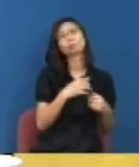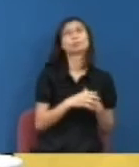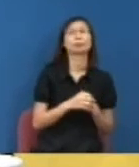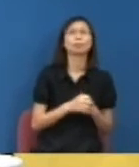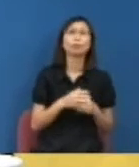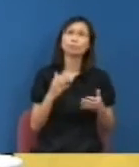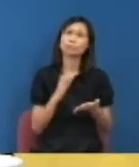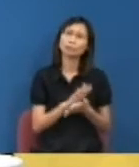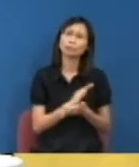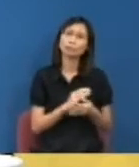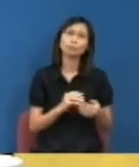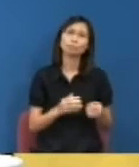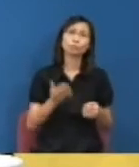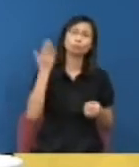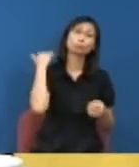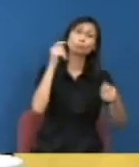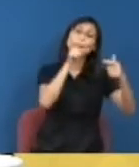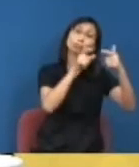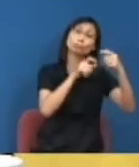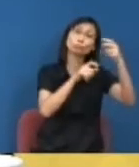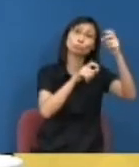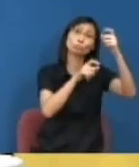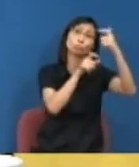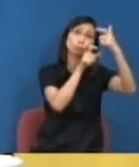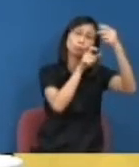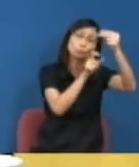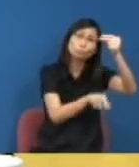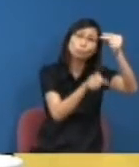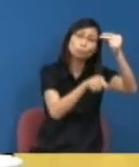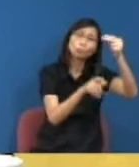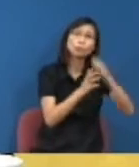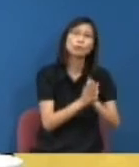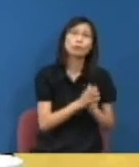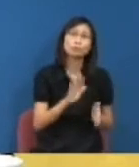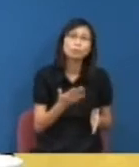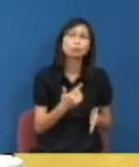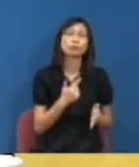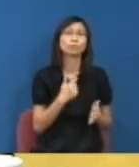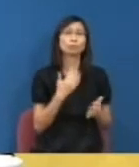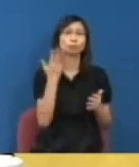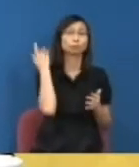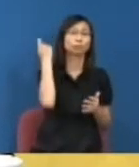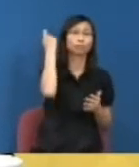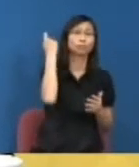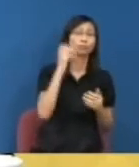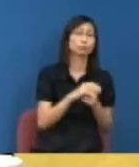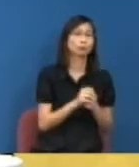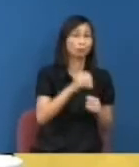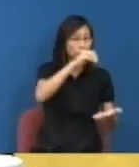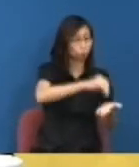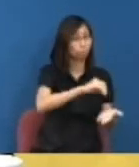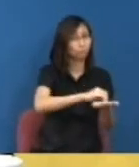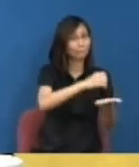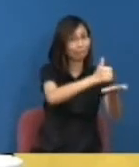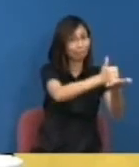日校方給大家的訊息或者傳媒的訊息就說原來是最近期的事決定請李克強那那